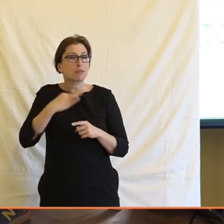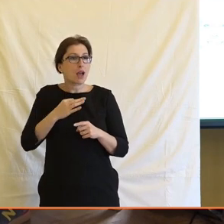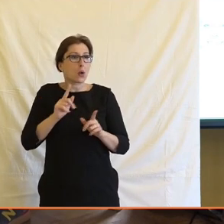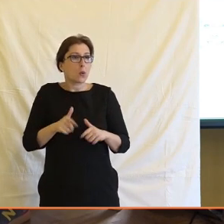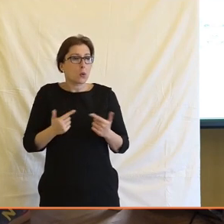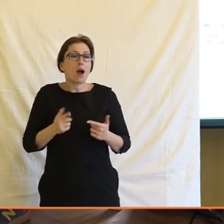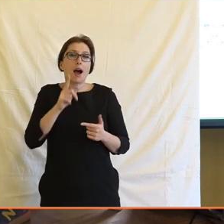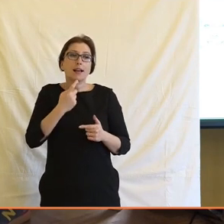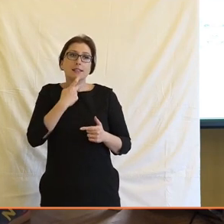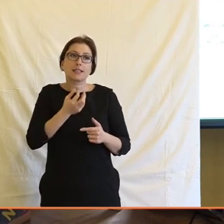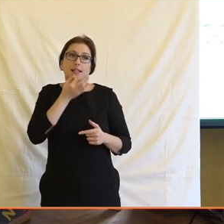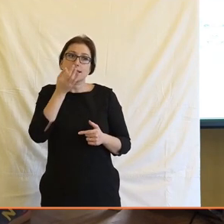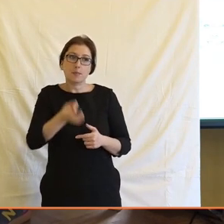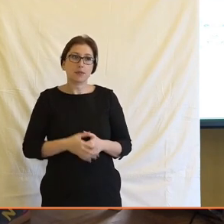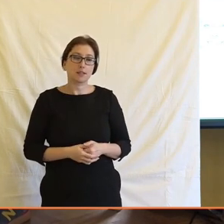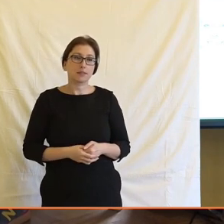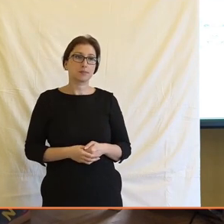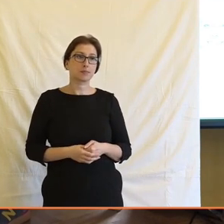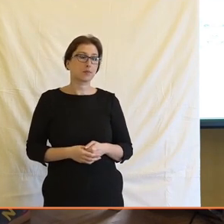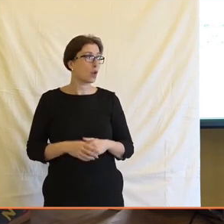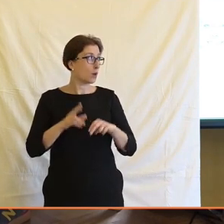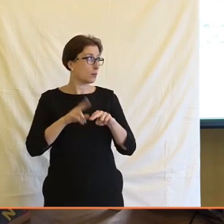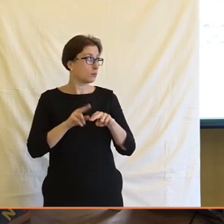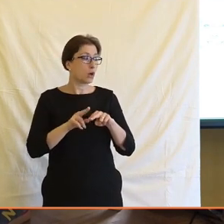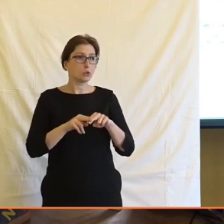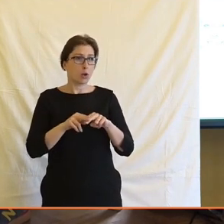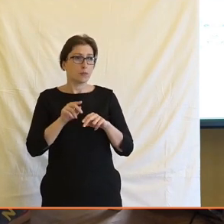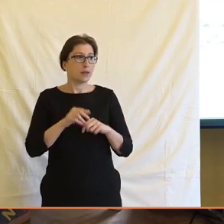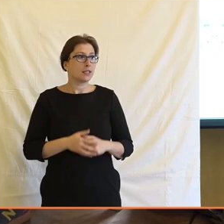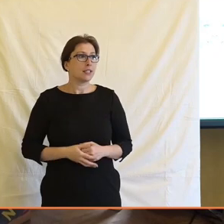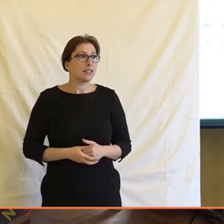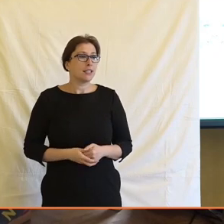být, ale rád by se na něco zeptal, ale to tady nechám na potom, tento kanál.